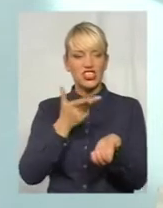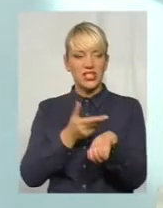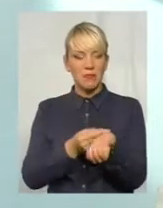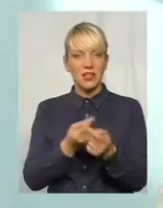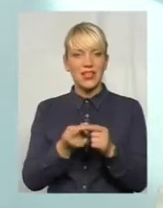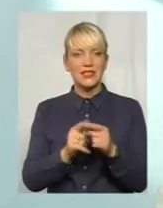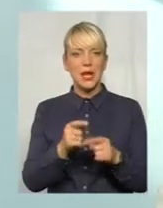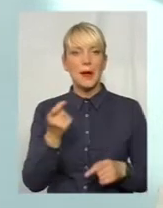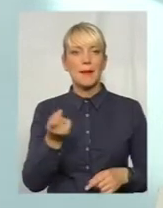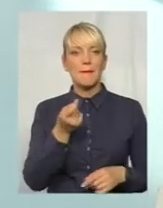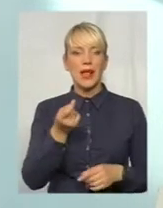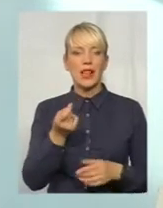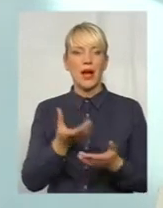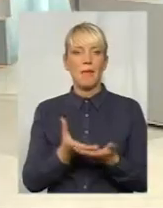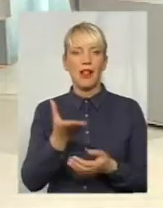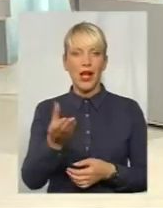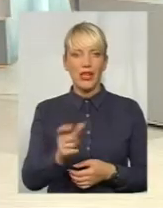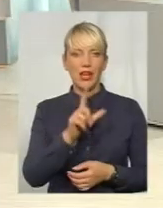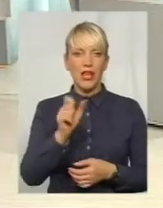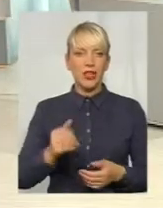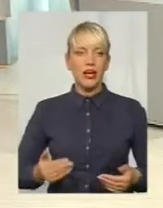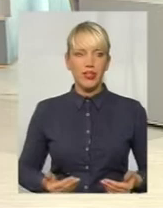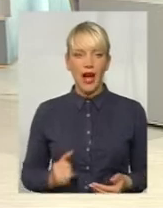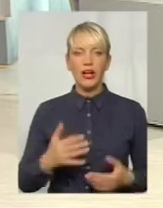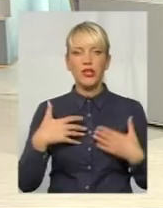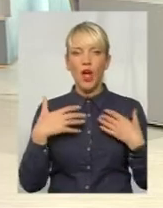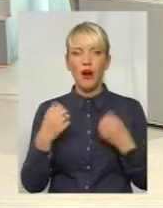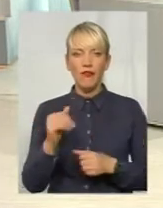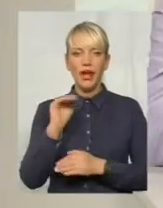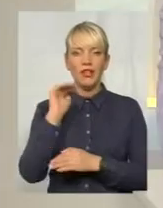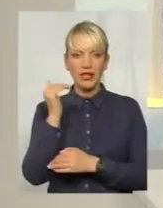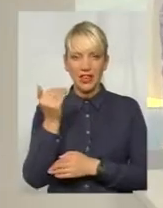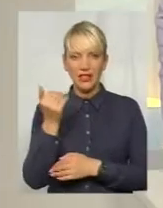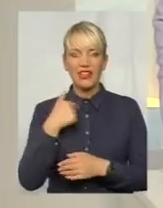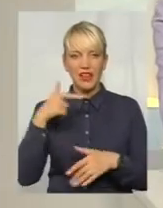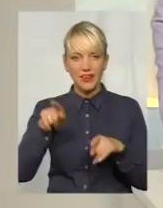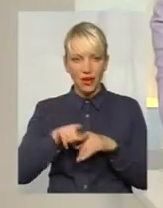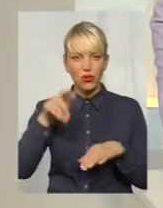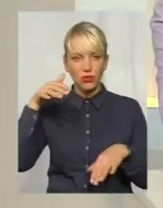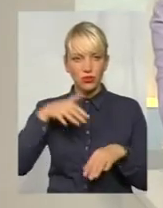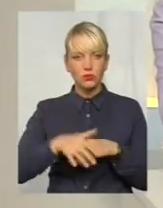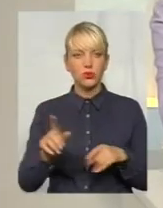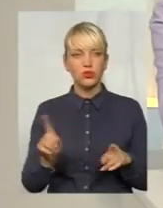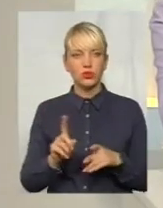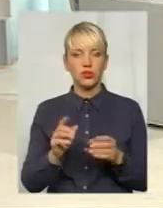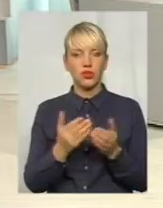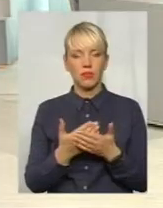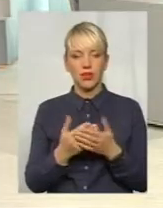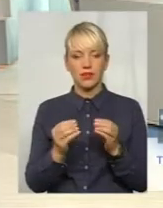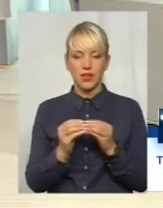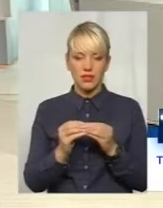за життя і здоров'я дитини. Тобто, я так розумію, по суті, можна зробити такий висновок, що десь відсотків 50